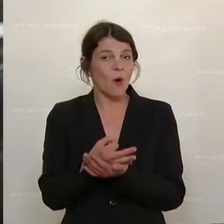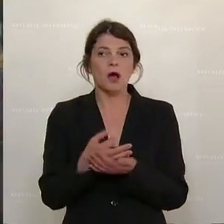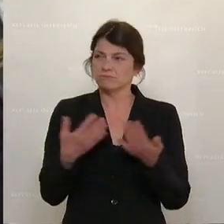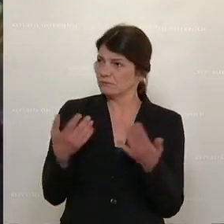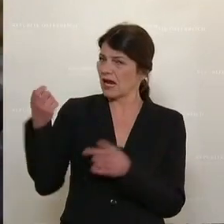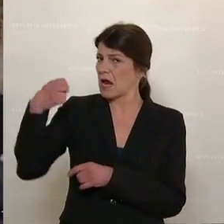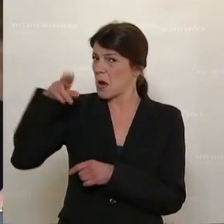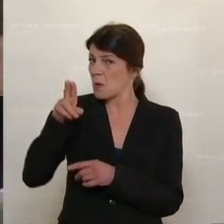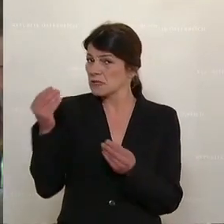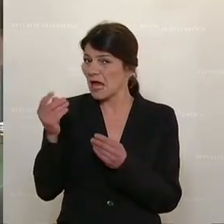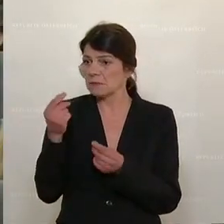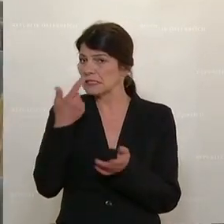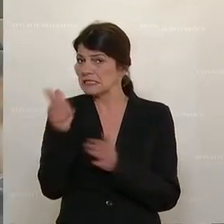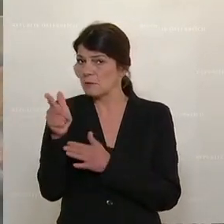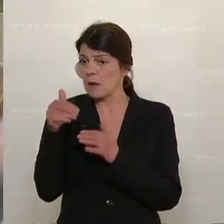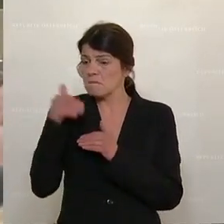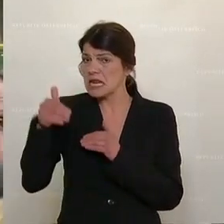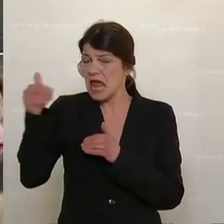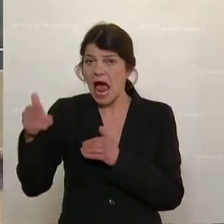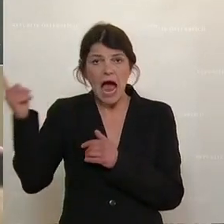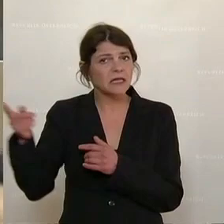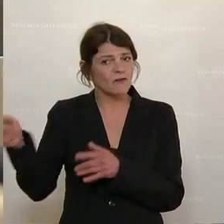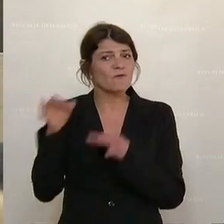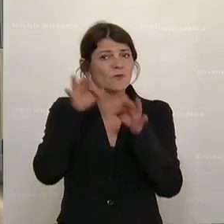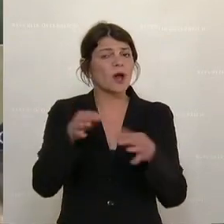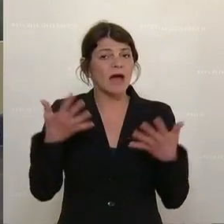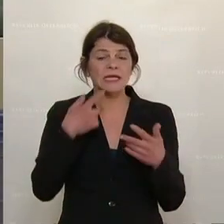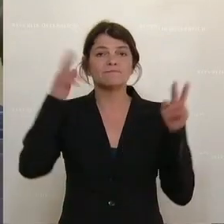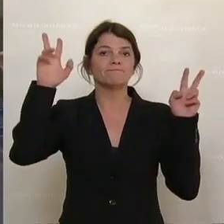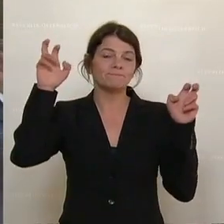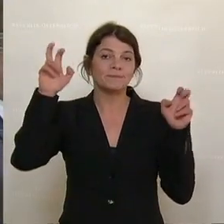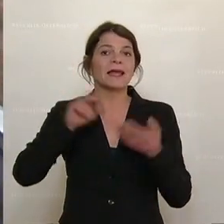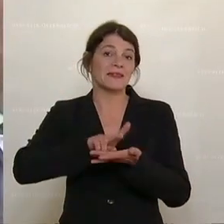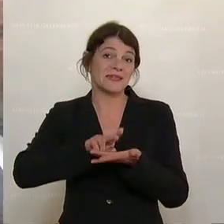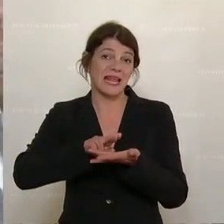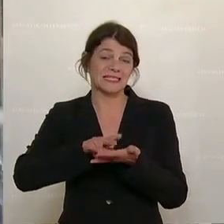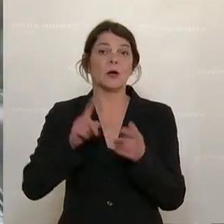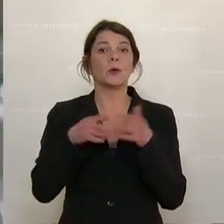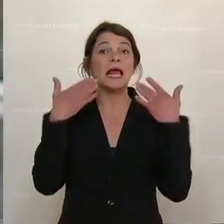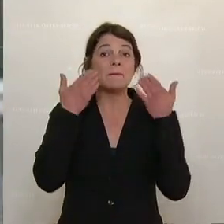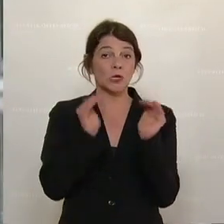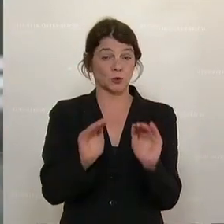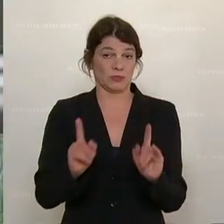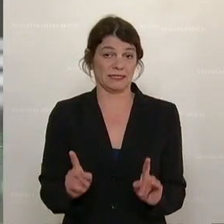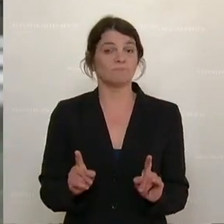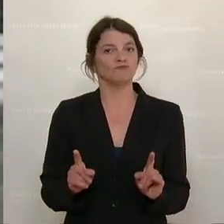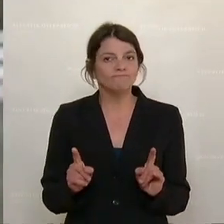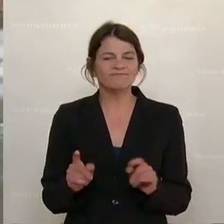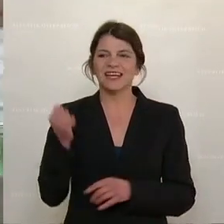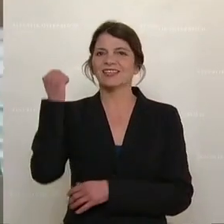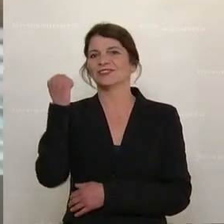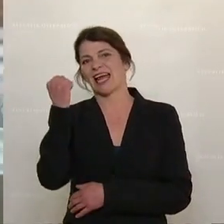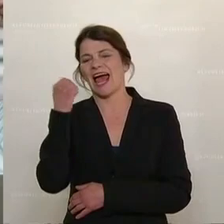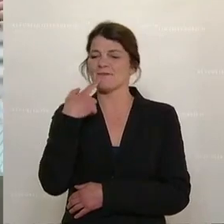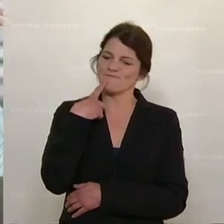-Geschichte mit 700 Milliarden diente ja vor allem unter dem netten Titel Digitalisierung und Klimaschutz. Ja, da passt halt